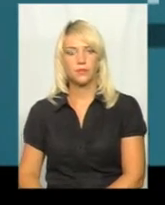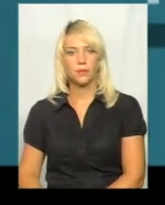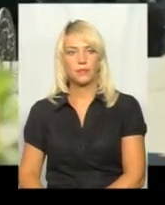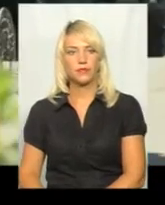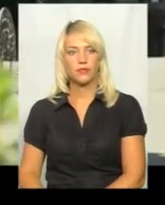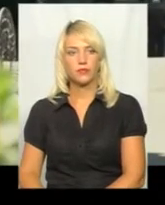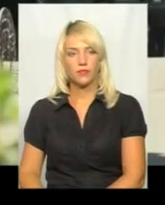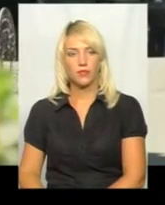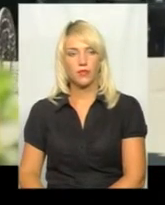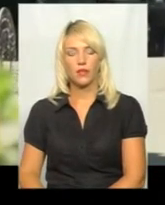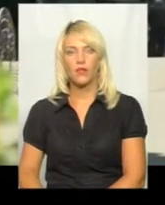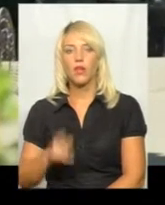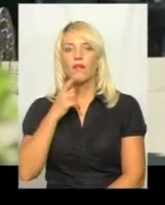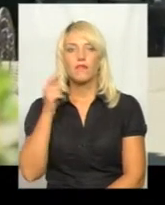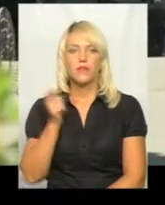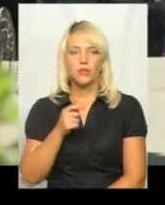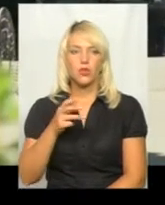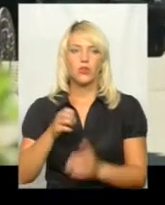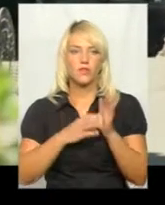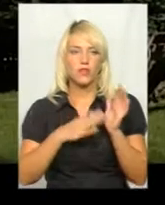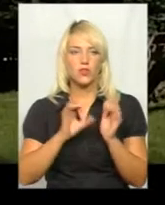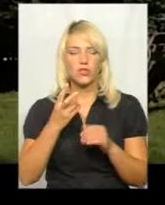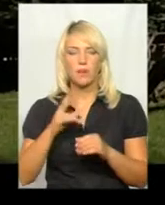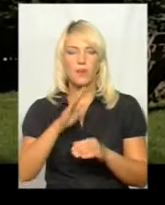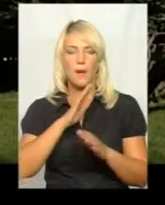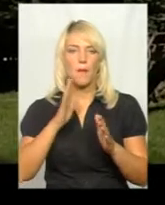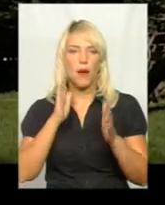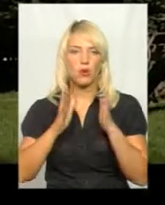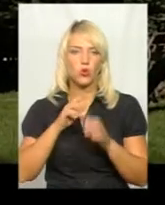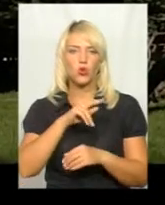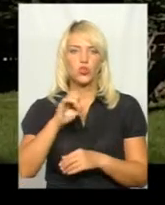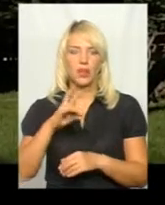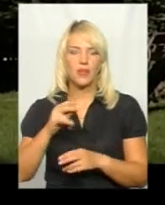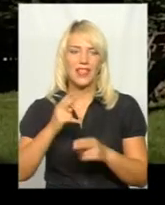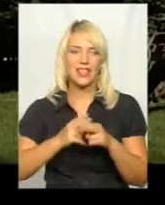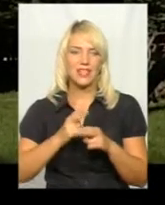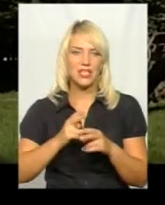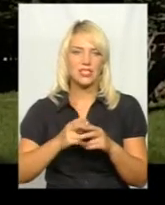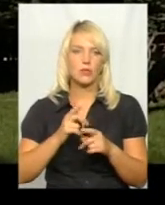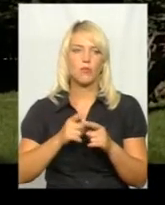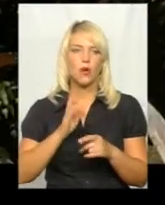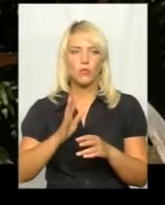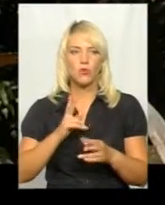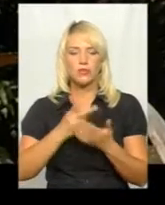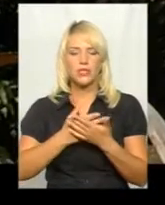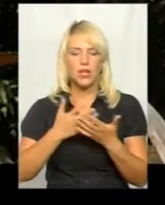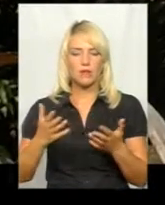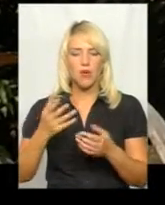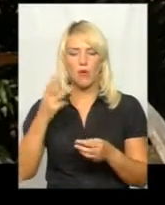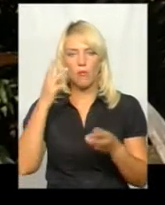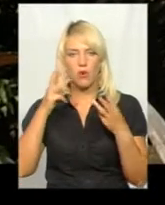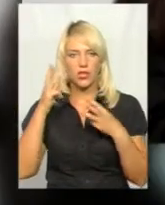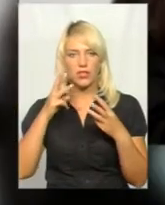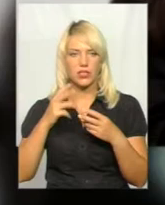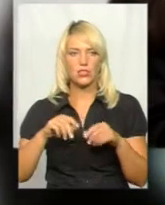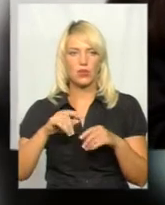У неділю, 19 серпня, у парку імені Чекмана на Залізному космодромі відбудеться презентація модерністської уніформи від